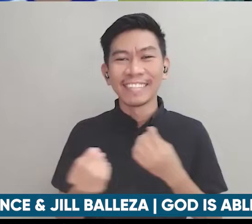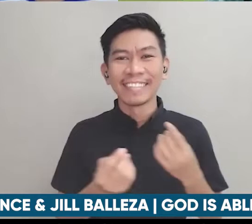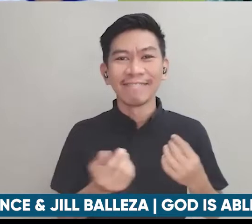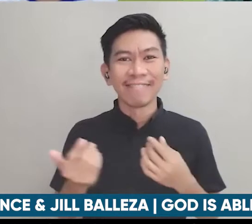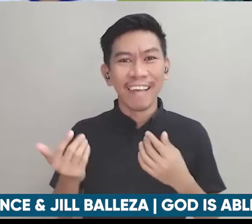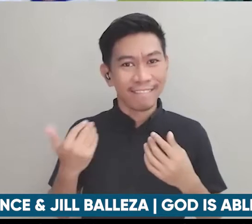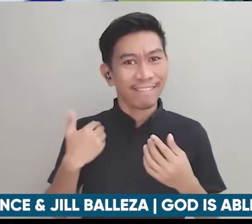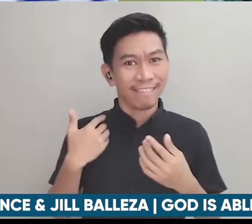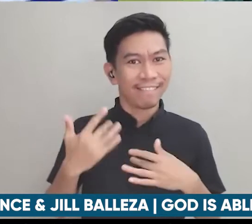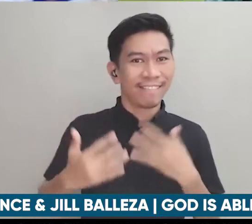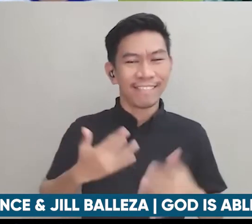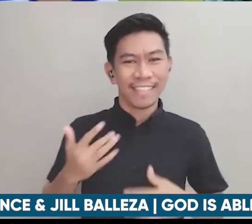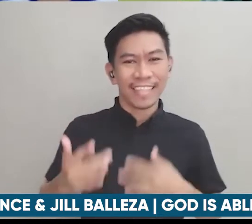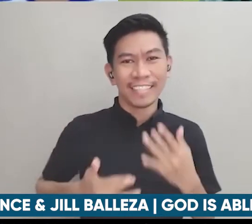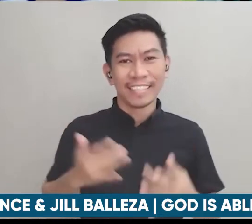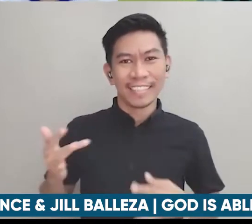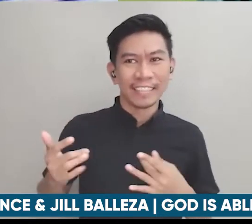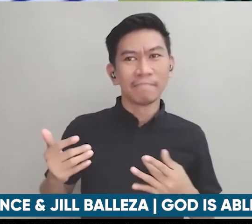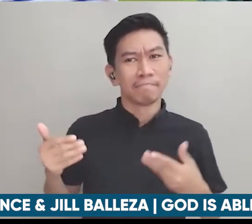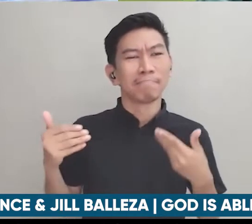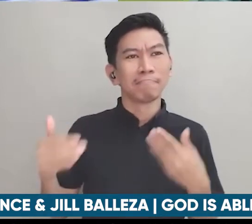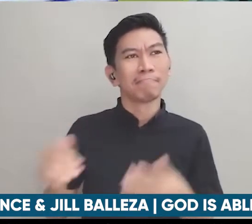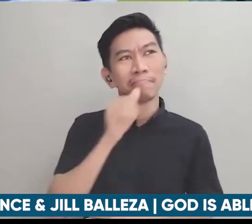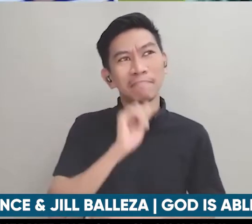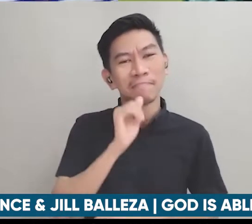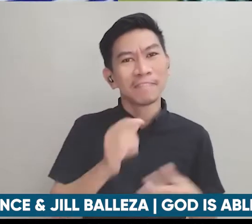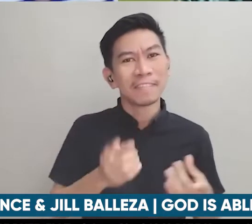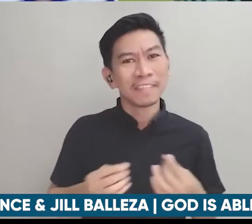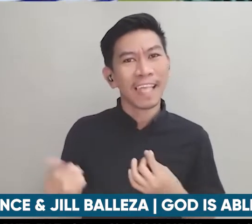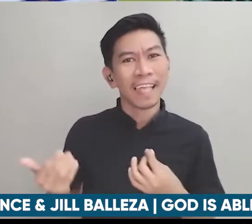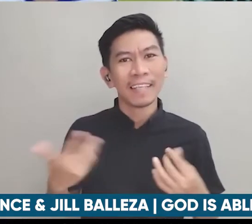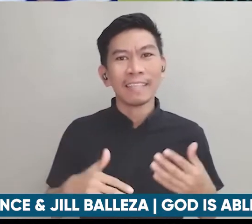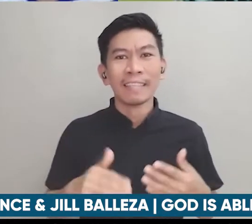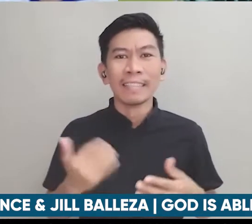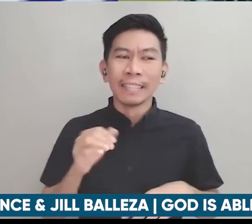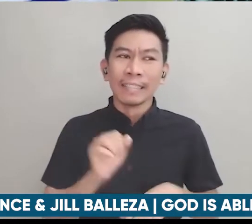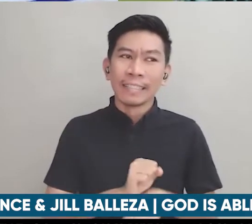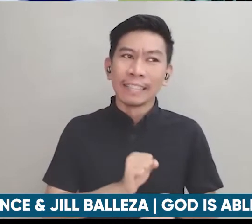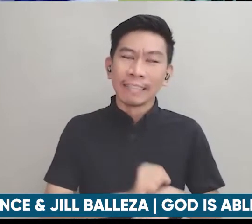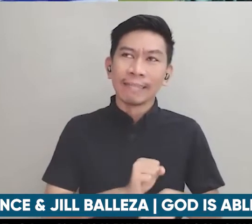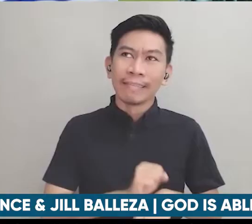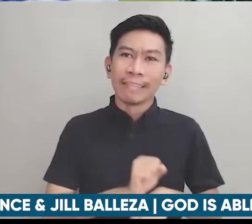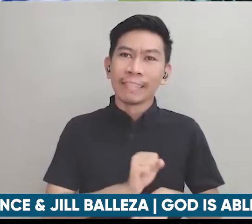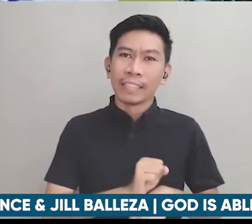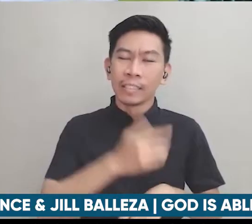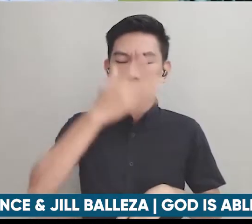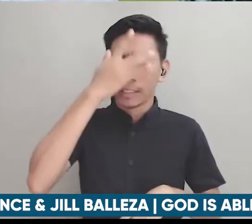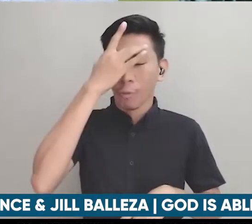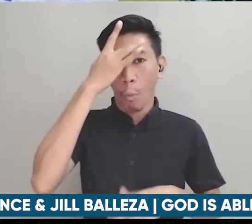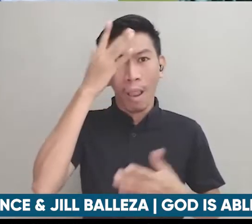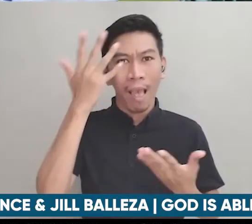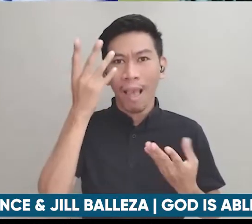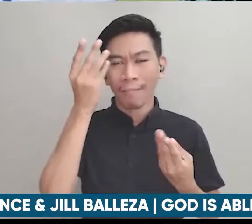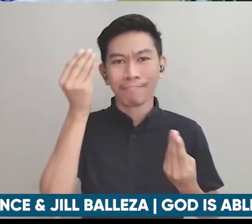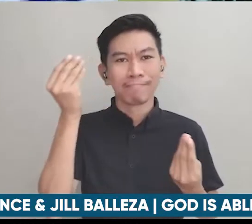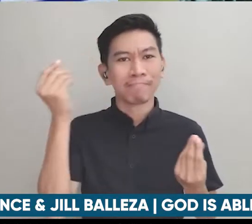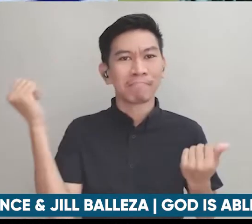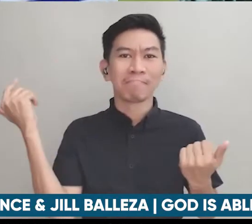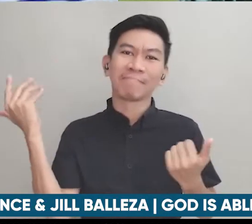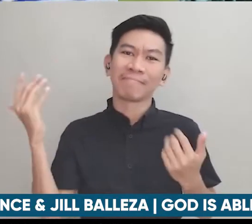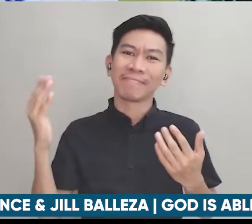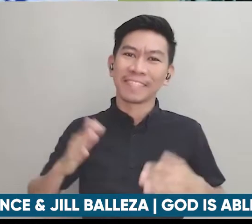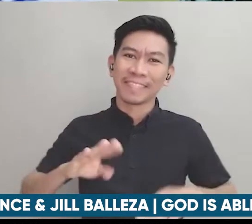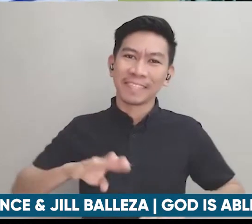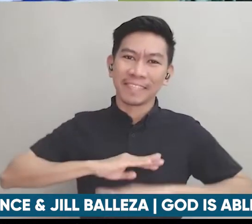life in your heart to do those things mas gagaan yung trabaho para sa'yo hindi ka mag hindi ka mahihirapan hindi ka mag-i